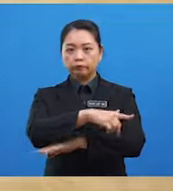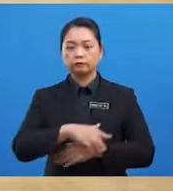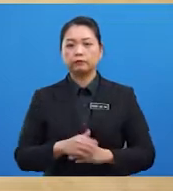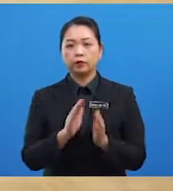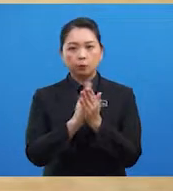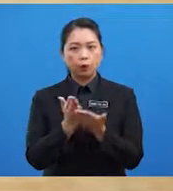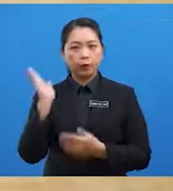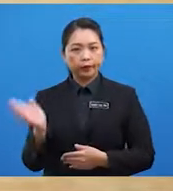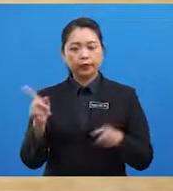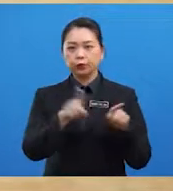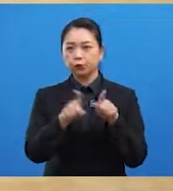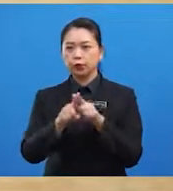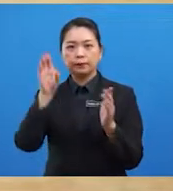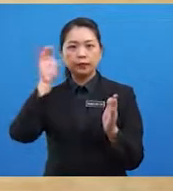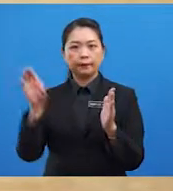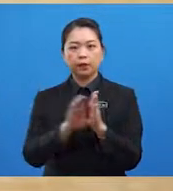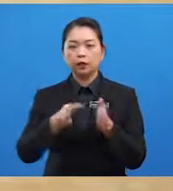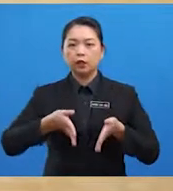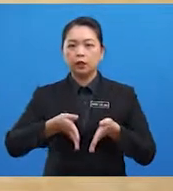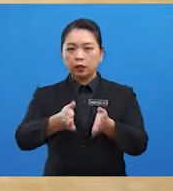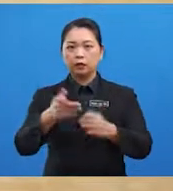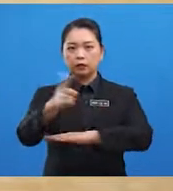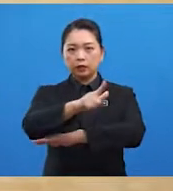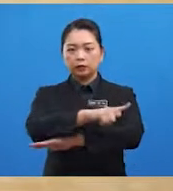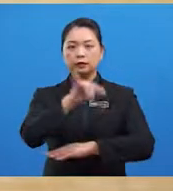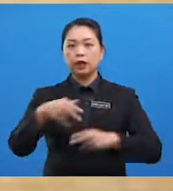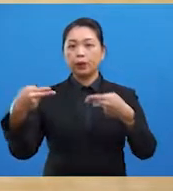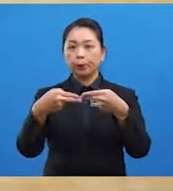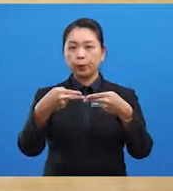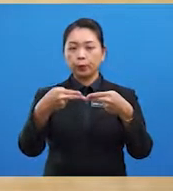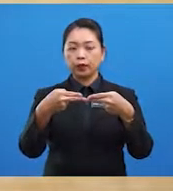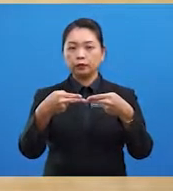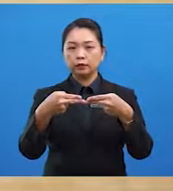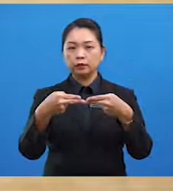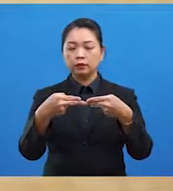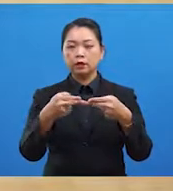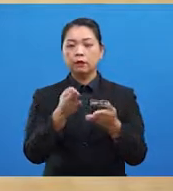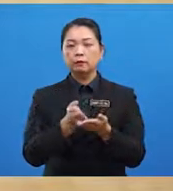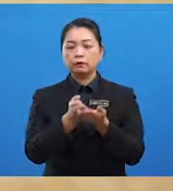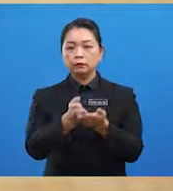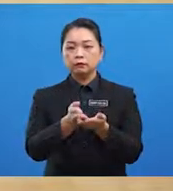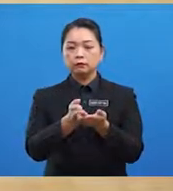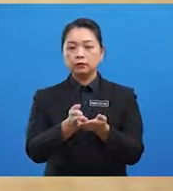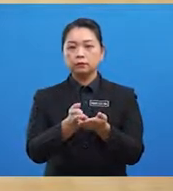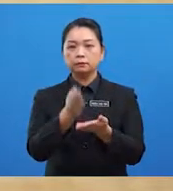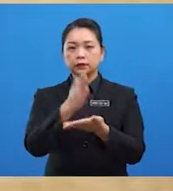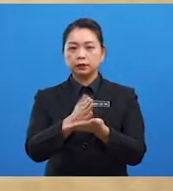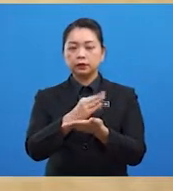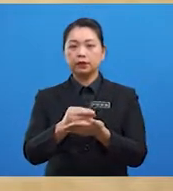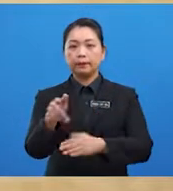Buku ini juga menggambarkan laluan laut yang menghubungkan pelabuhan ke pantai Arab